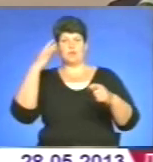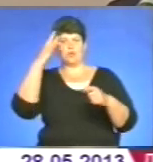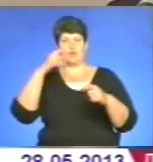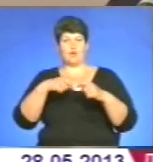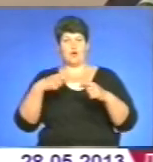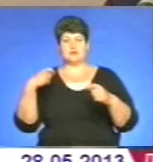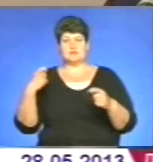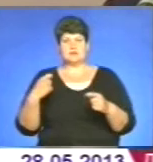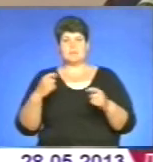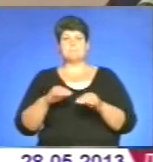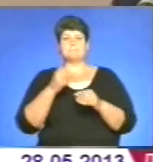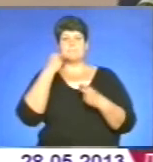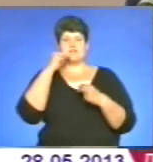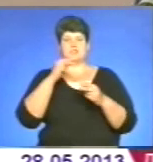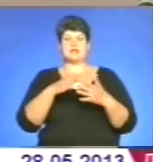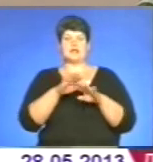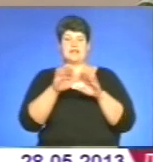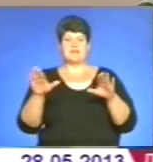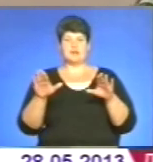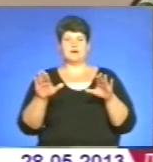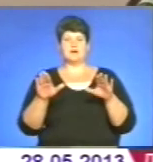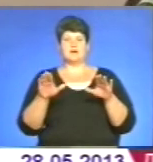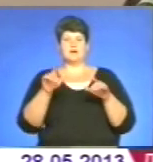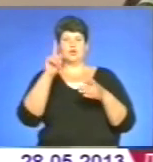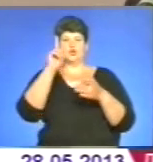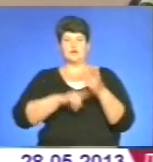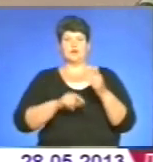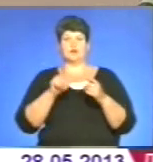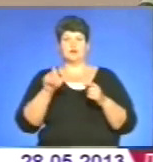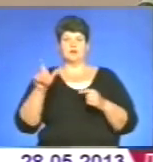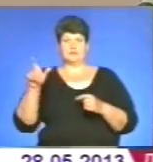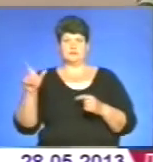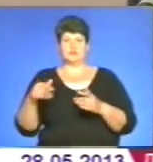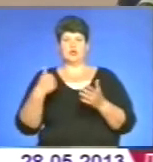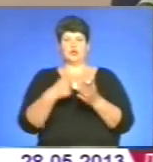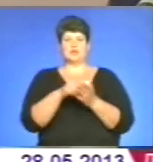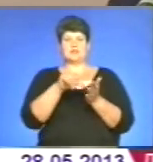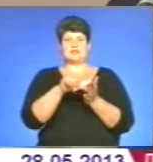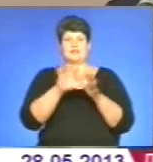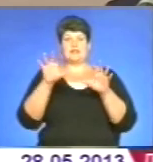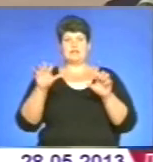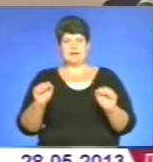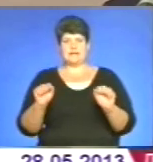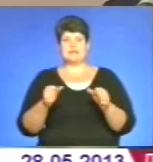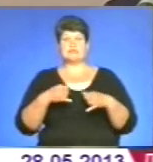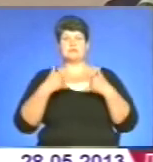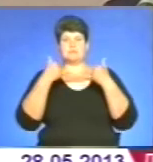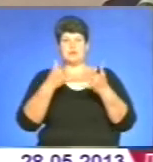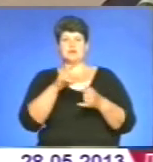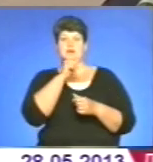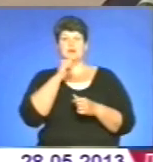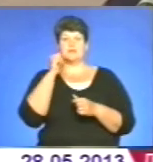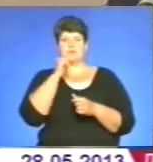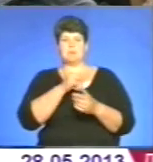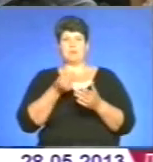підвищення рівня довіри громадян до представників влади, забезпечення конфеденційності платників